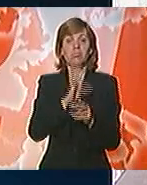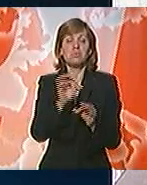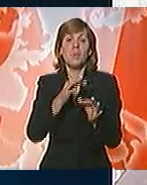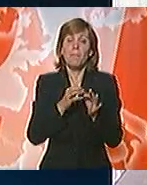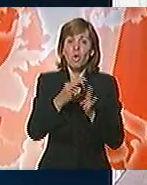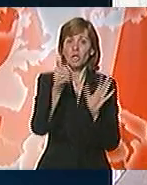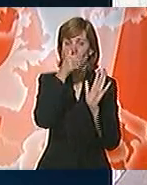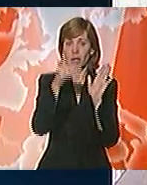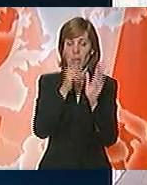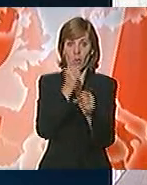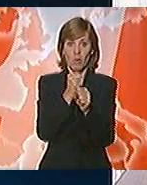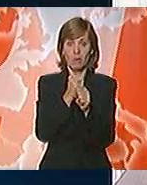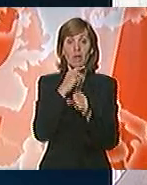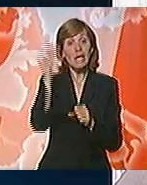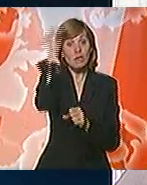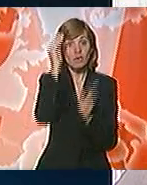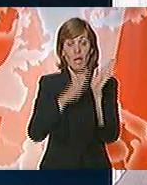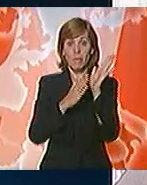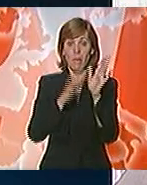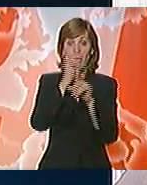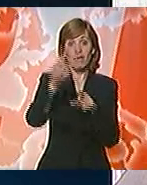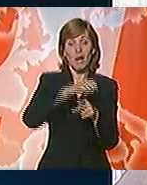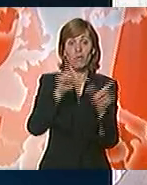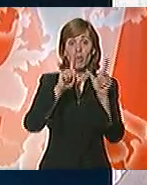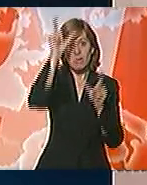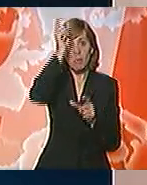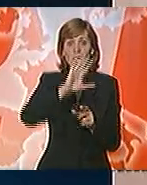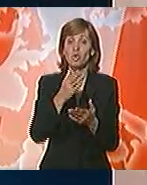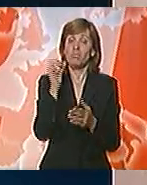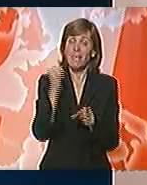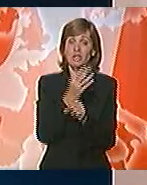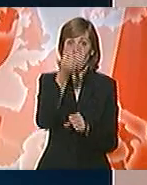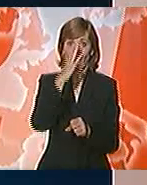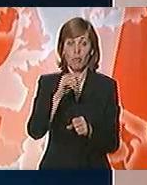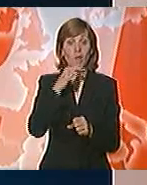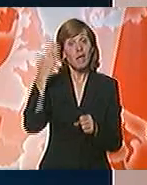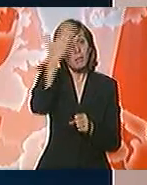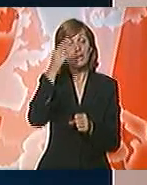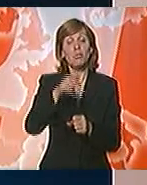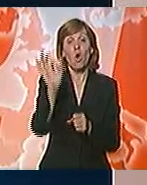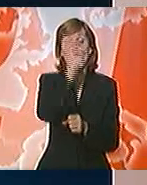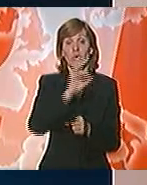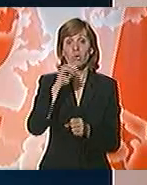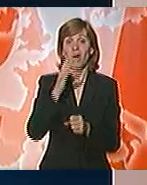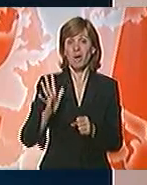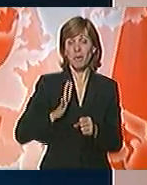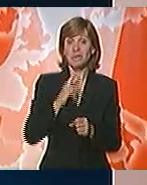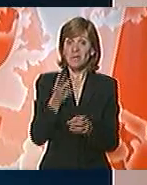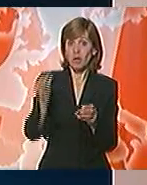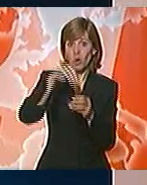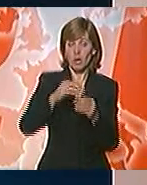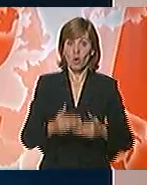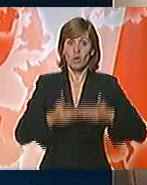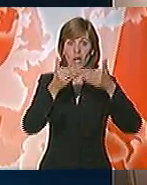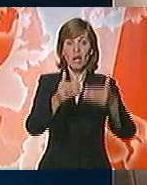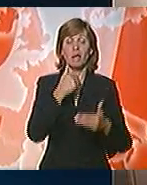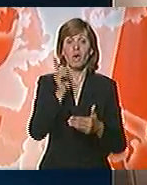potezima. Iskustva MMF-a sa reformama u Srbiji nisu baš najbolja i zato mislim da u oktobru rizikujemo dodatno odlaganje